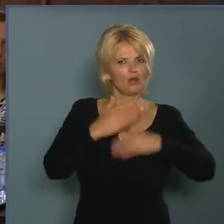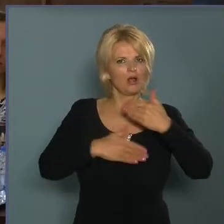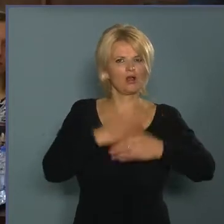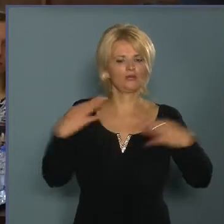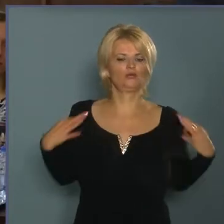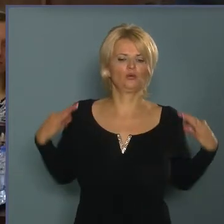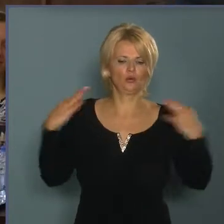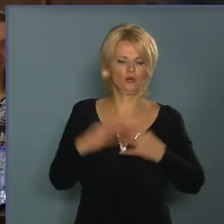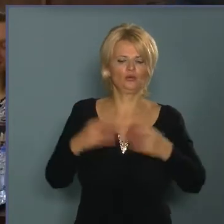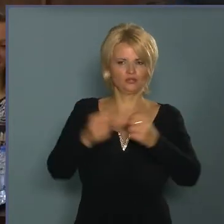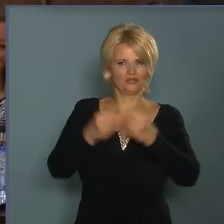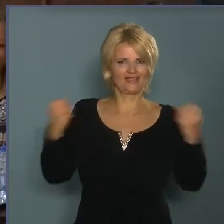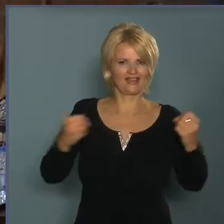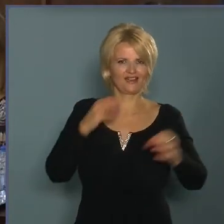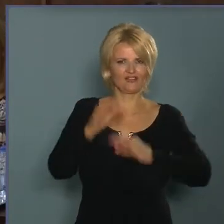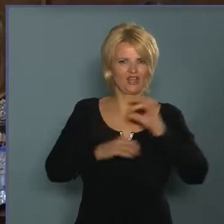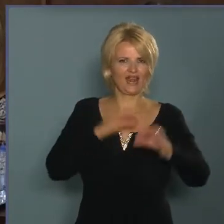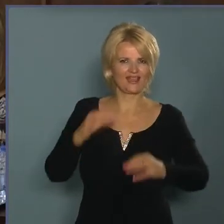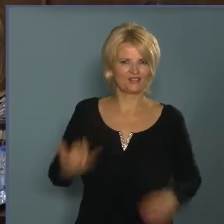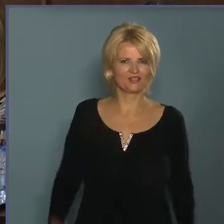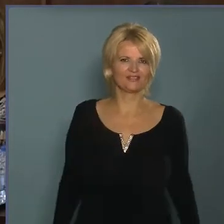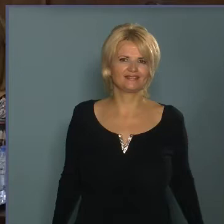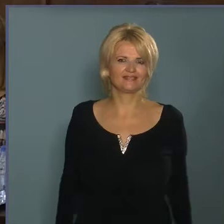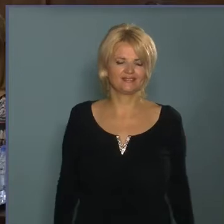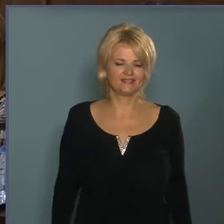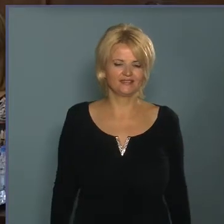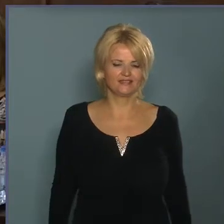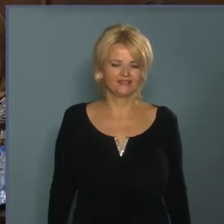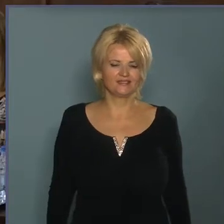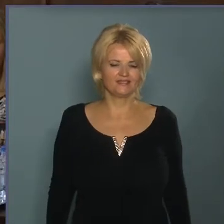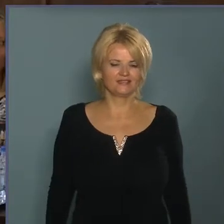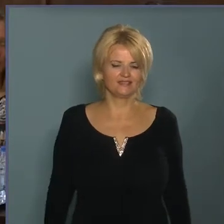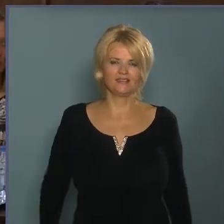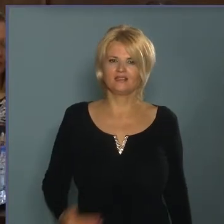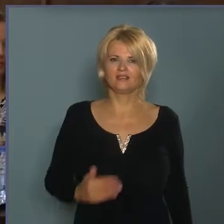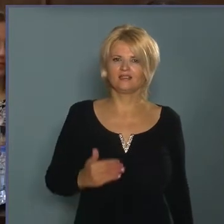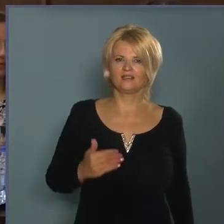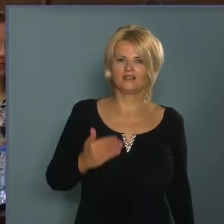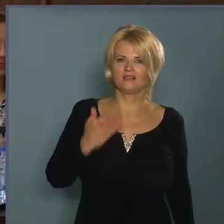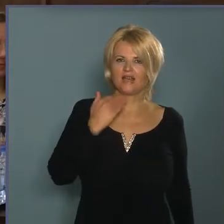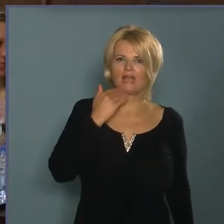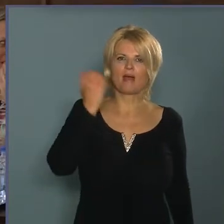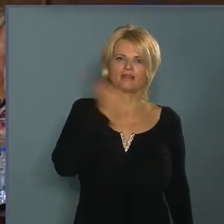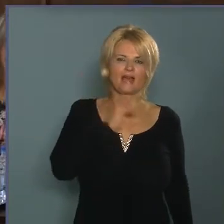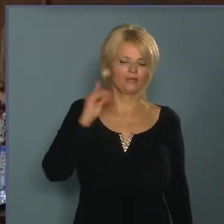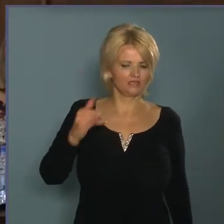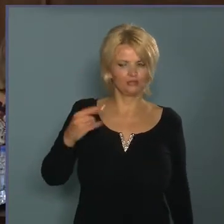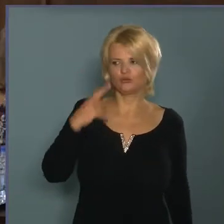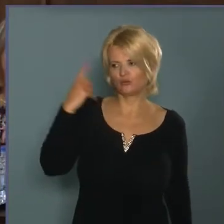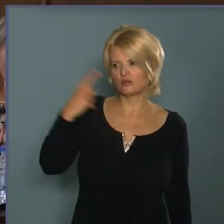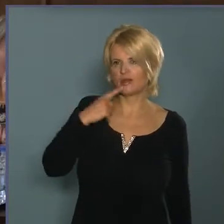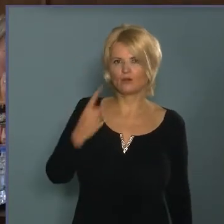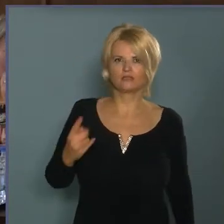haladunk az öltöző szekrénycserével. Tényleg. Éven Dávid is meg tudja szerősíteni, hogy